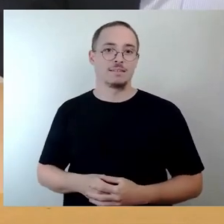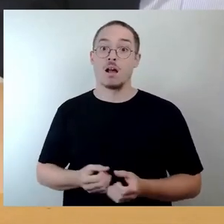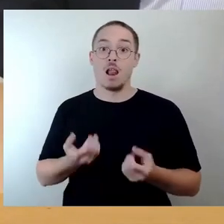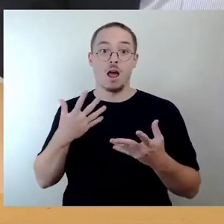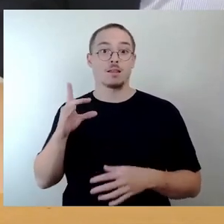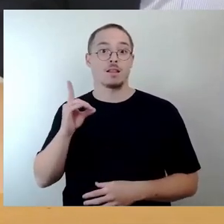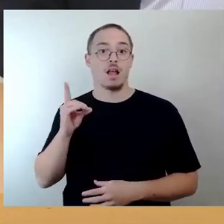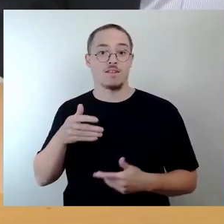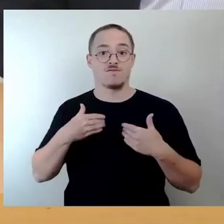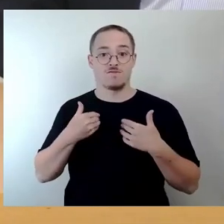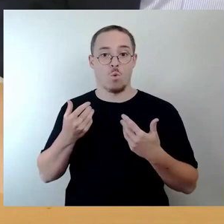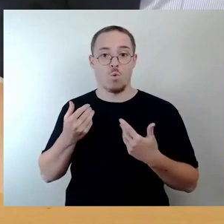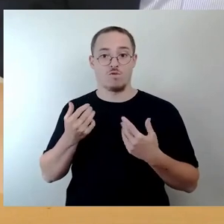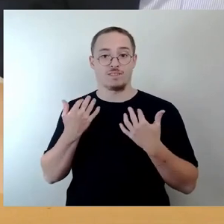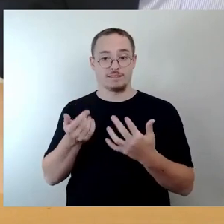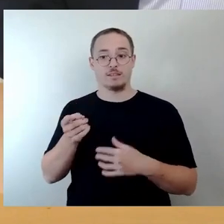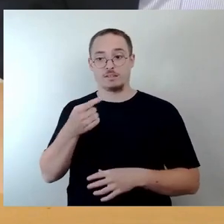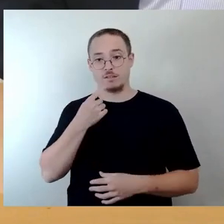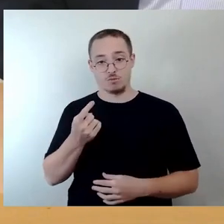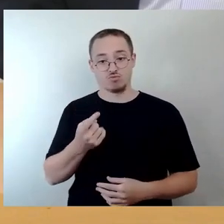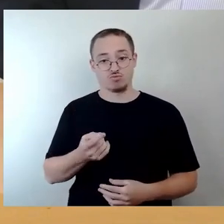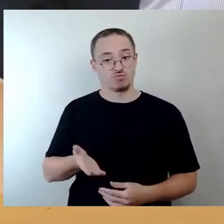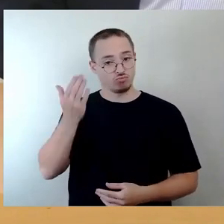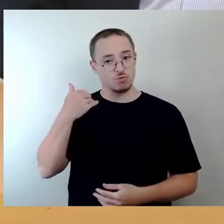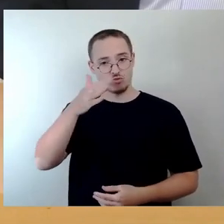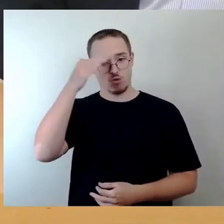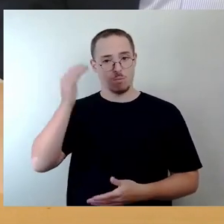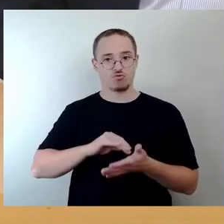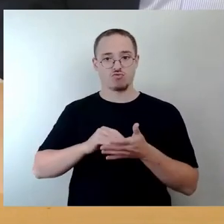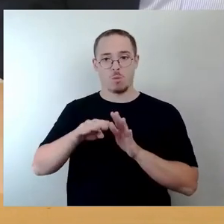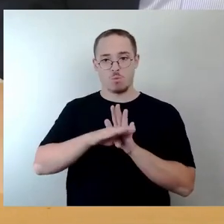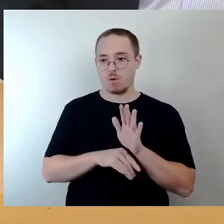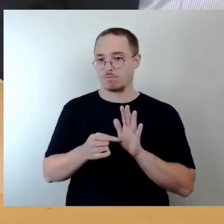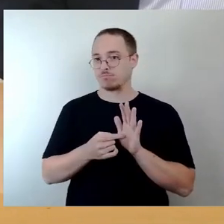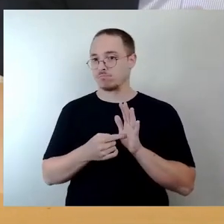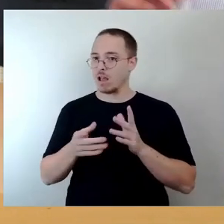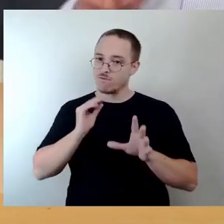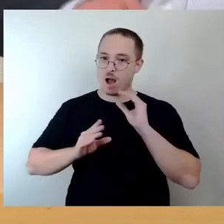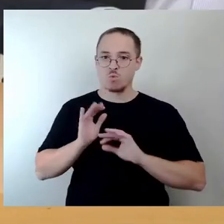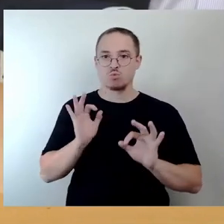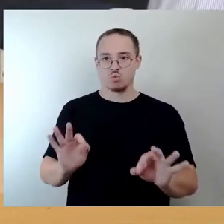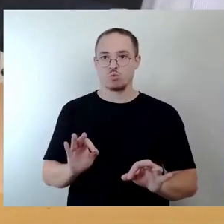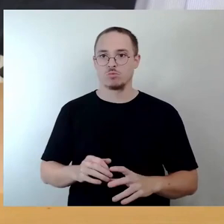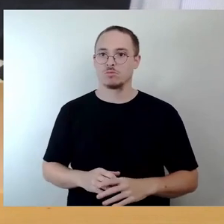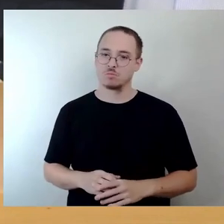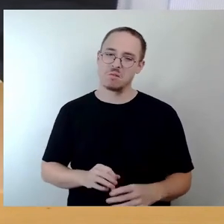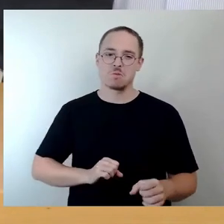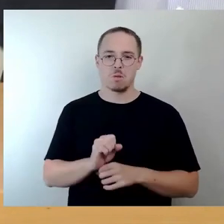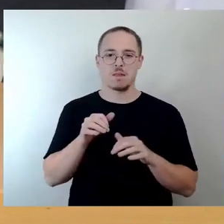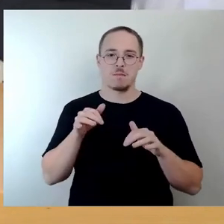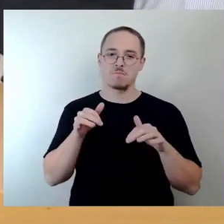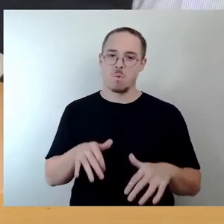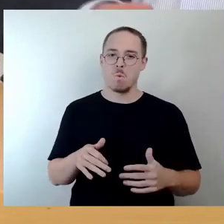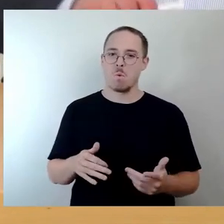gute Erfahrungen gemacht hatten im Sommerschulprogramm, ist immer noch ein erheblicher Grund der Ablehnung, Angst vor